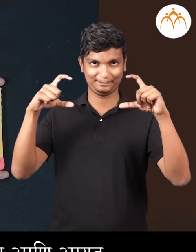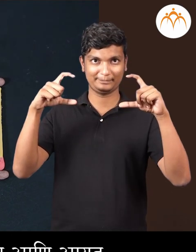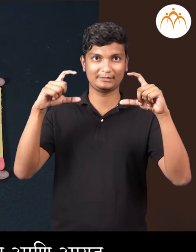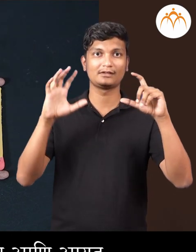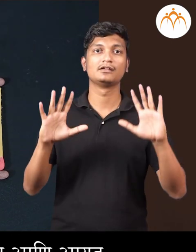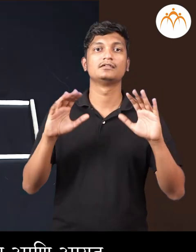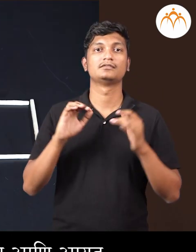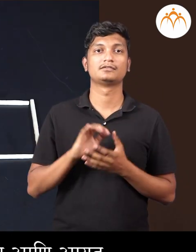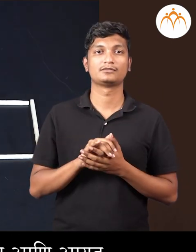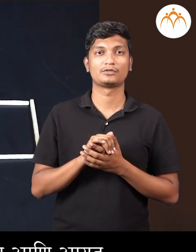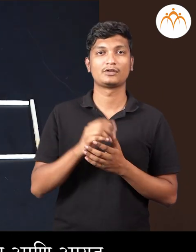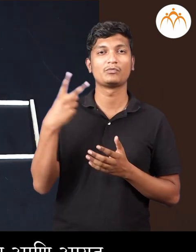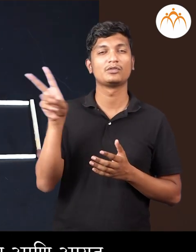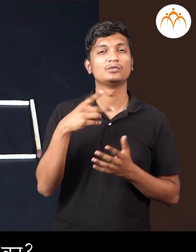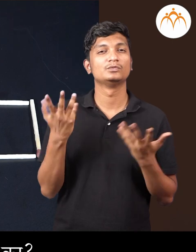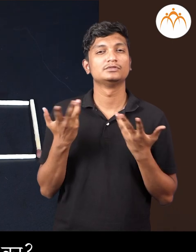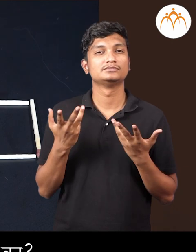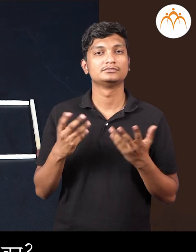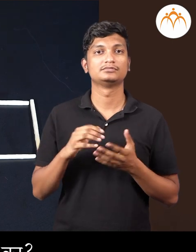दोगान मदे, चवरस आनि